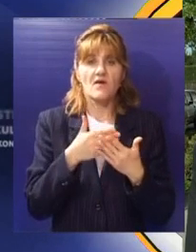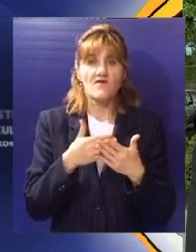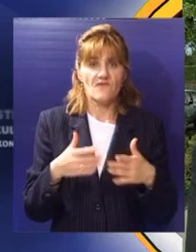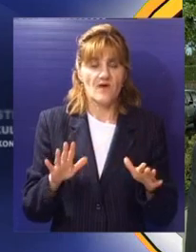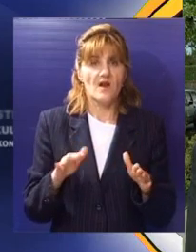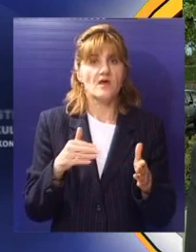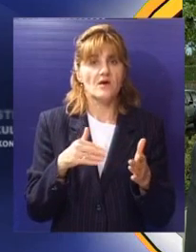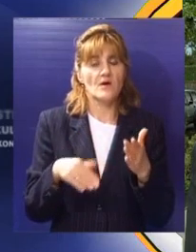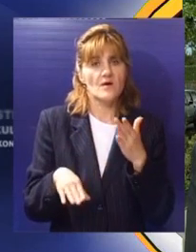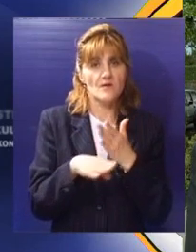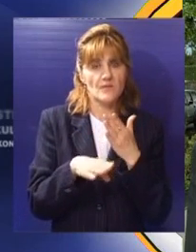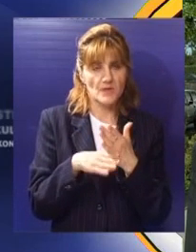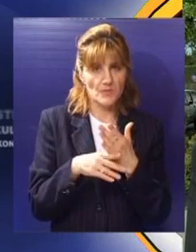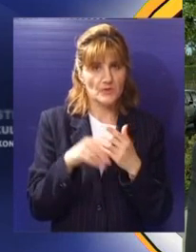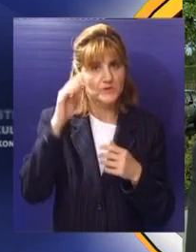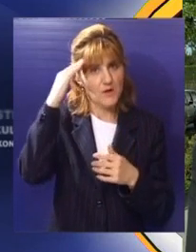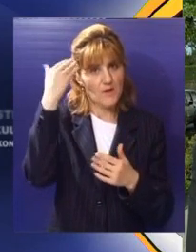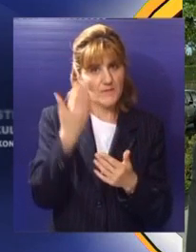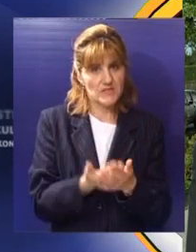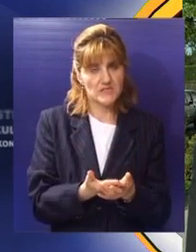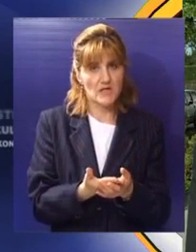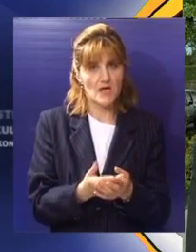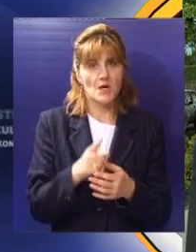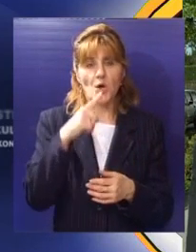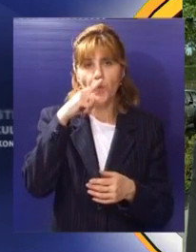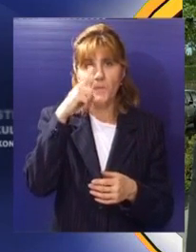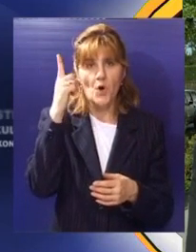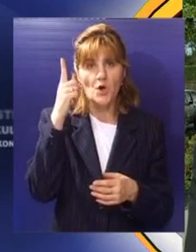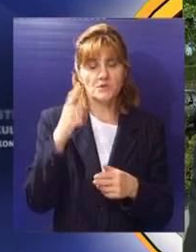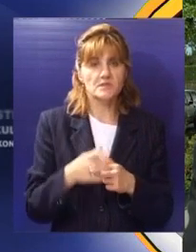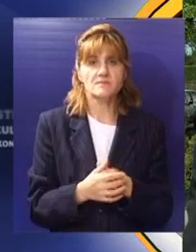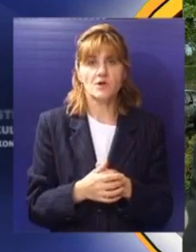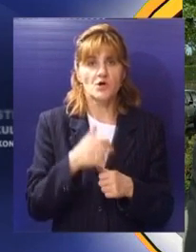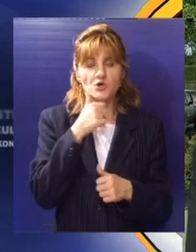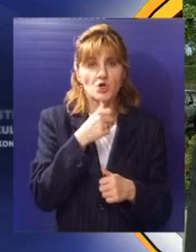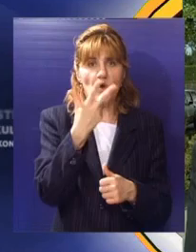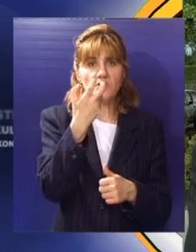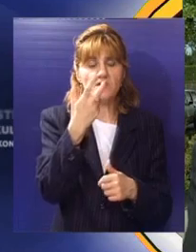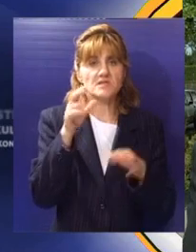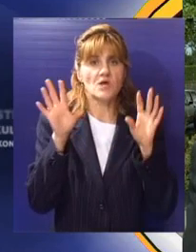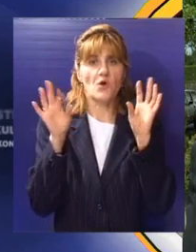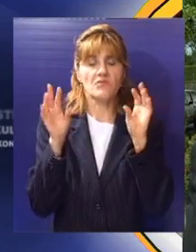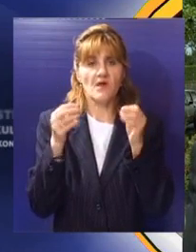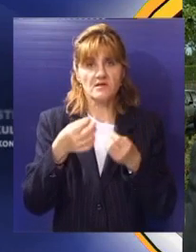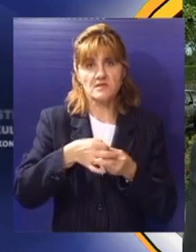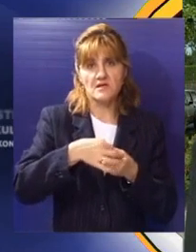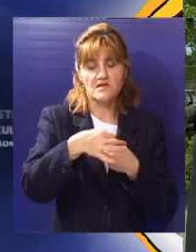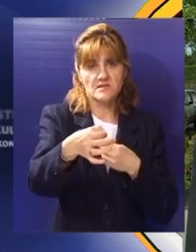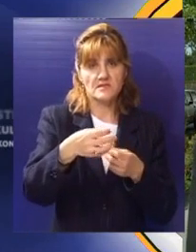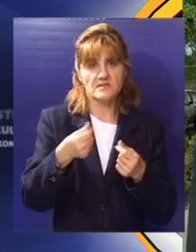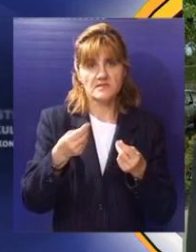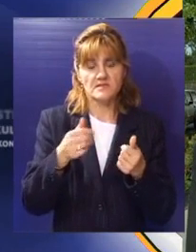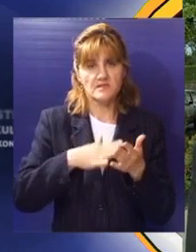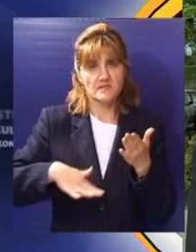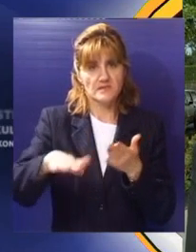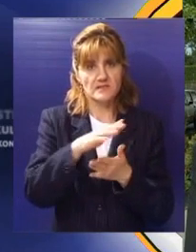velika čast da dobijemo tako priznanje i ponosni smo što je 310.000 hektara je